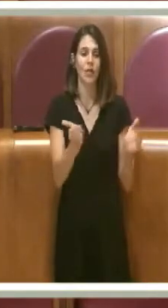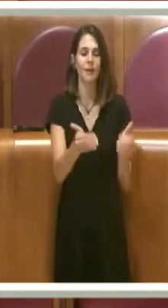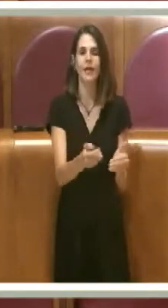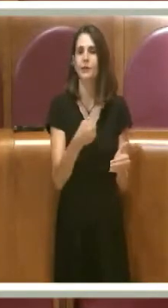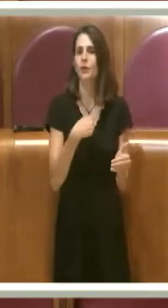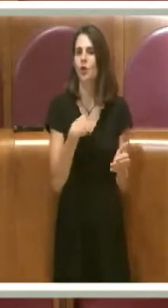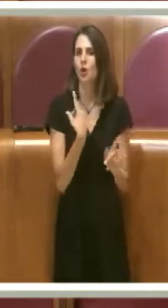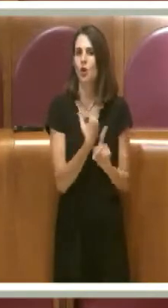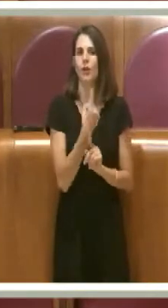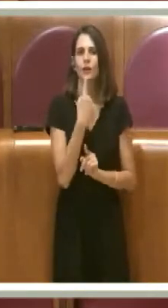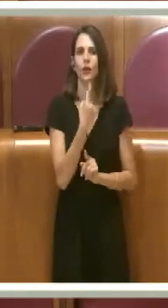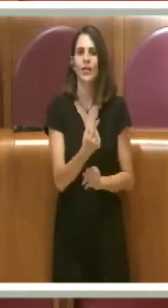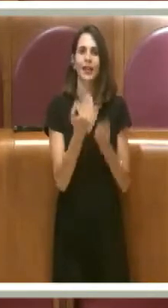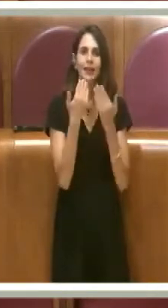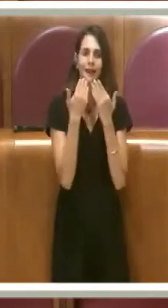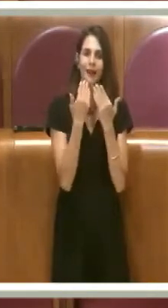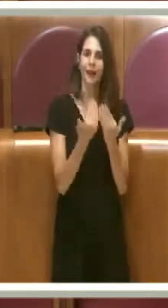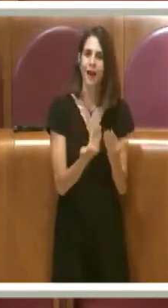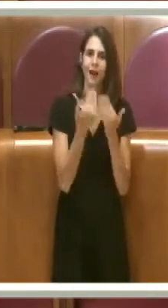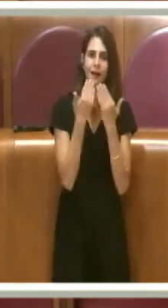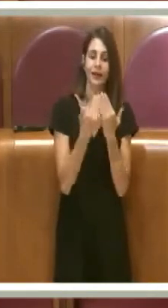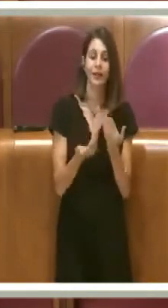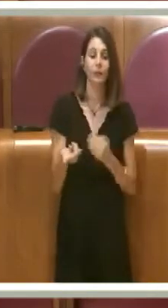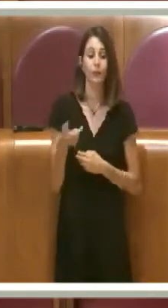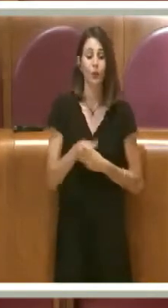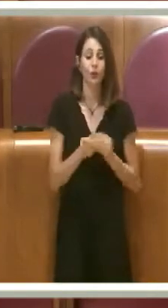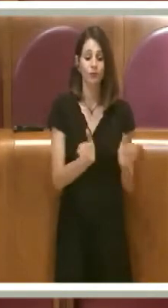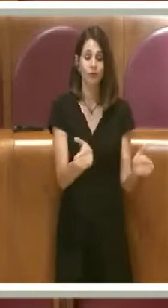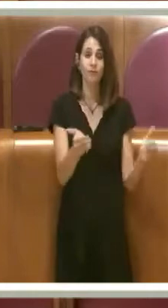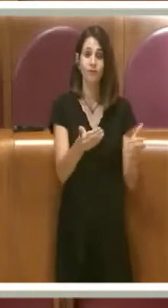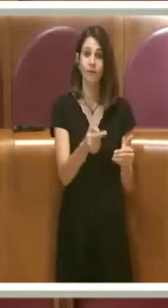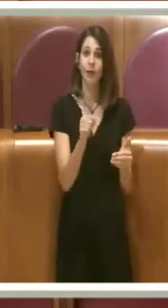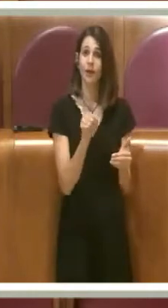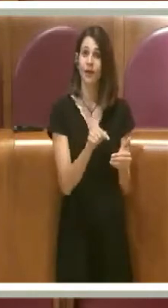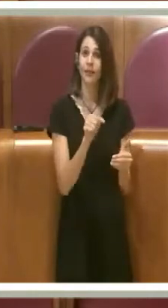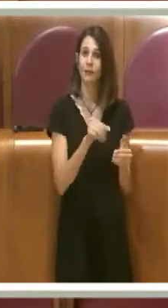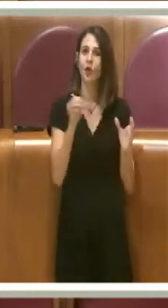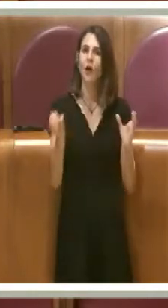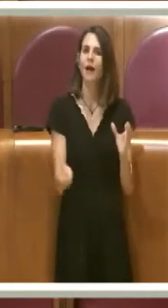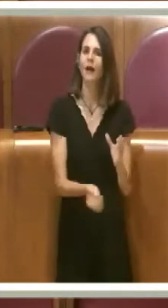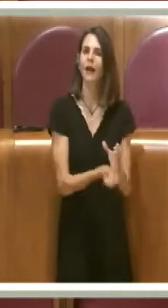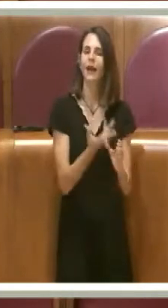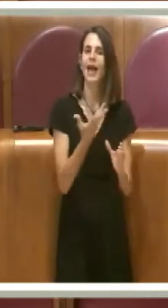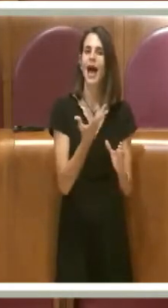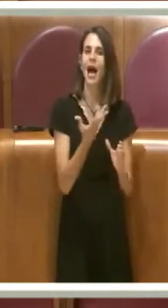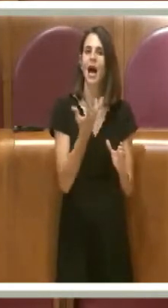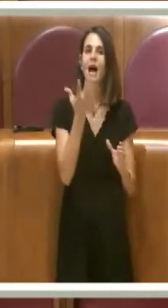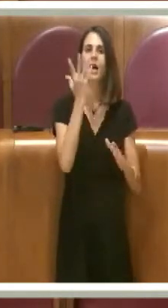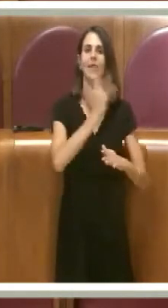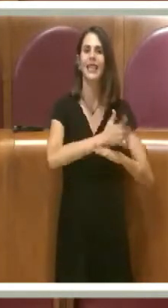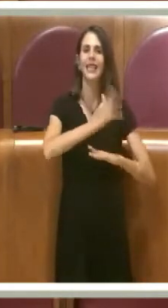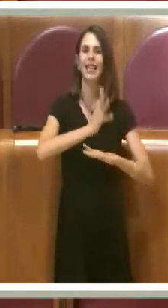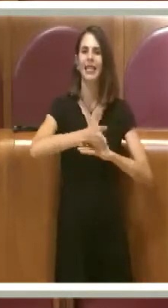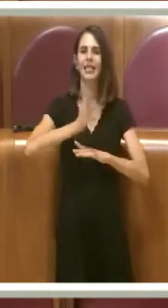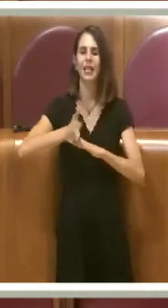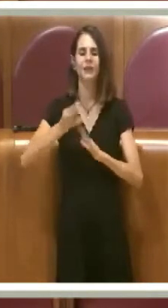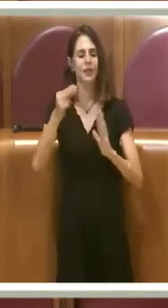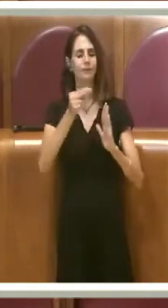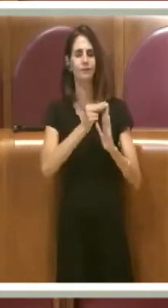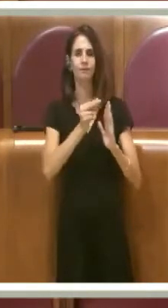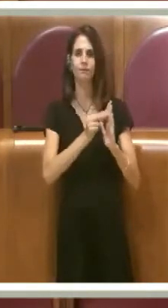ringraziare perché ha, come dire, stilato una serie di interventi proprio che possono essere